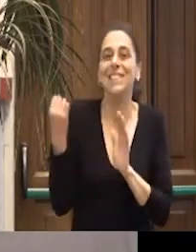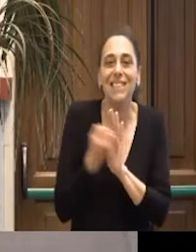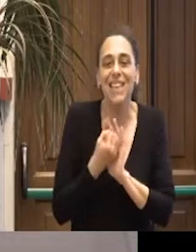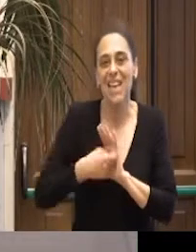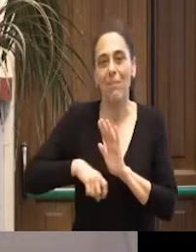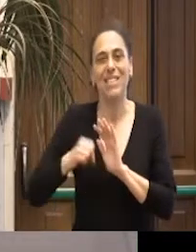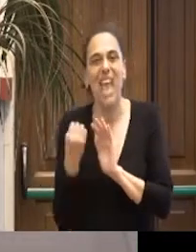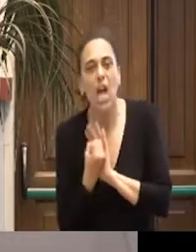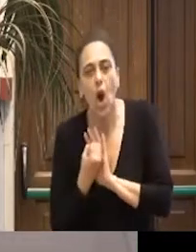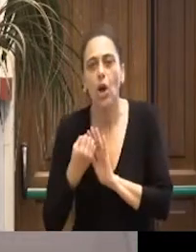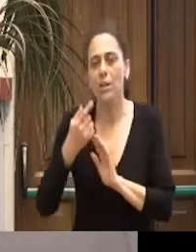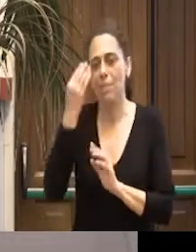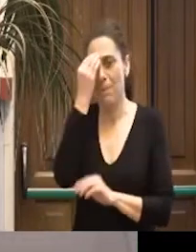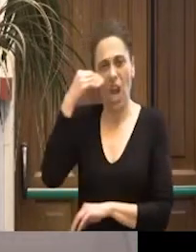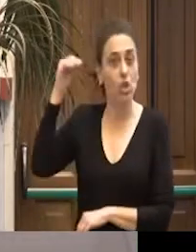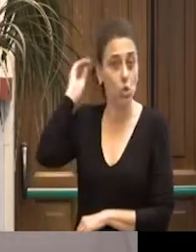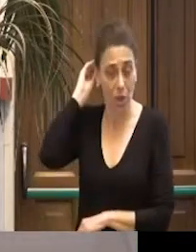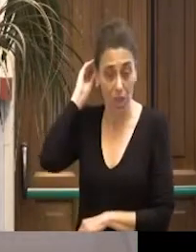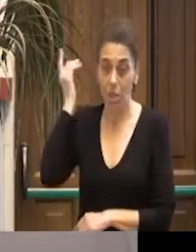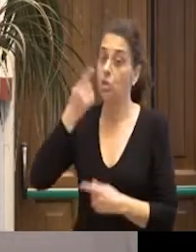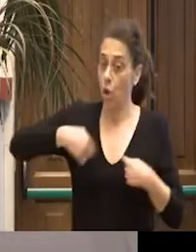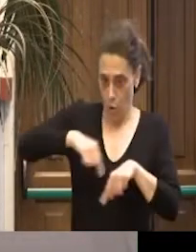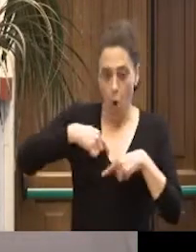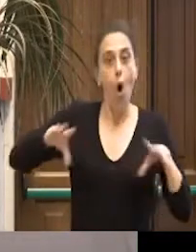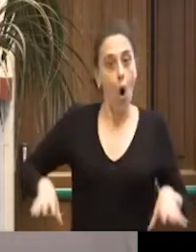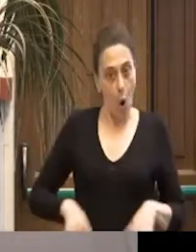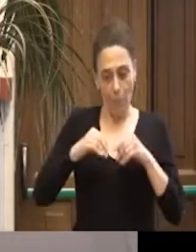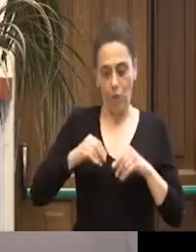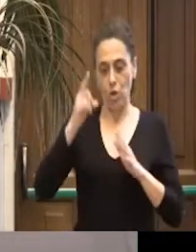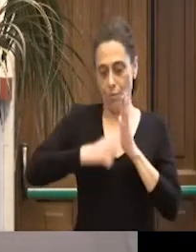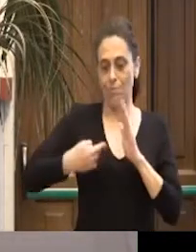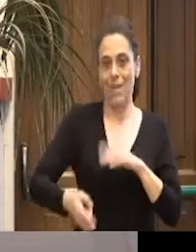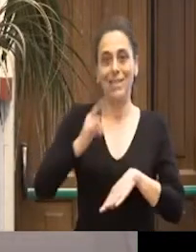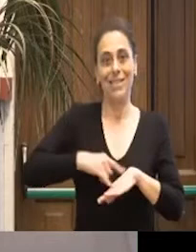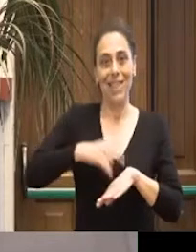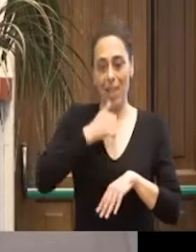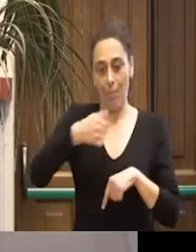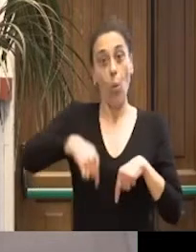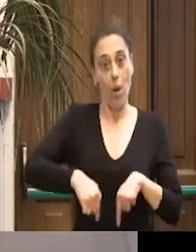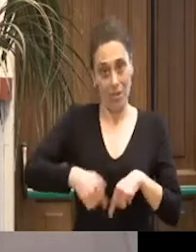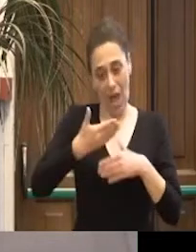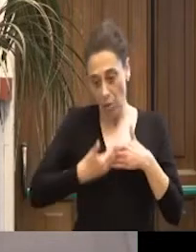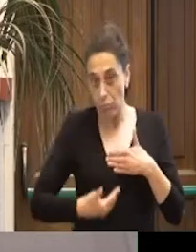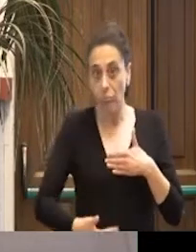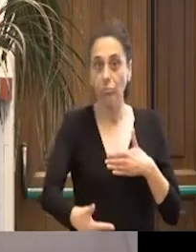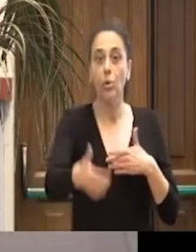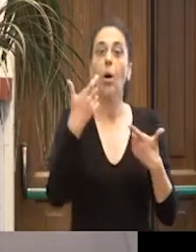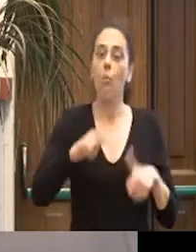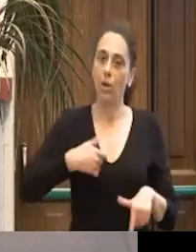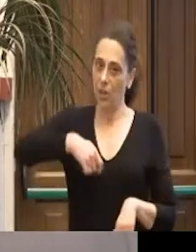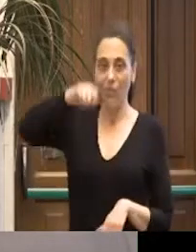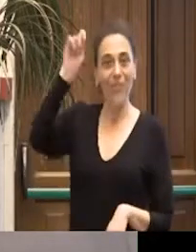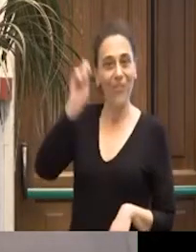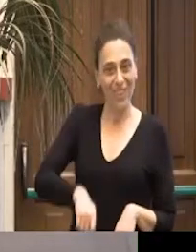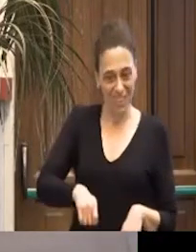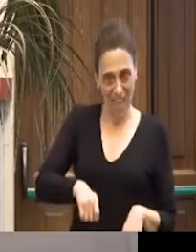stereotipi, dei pregiudizi, questa è una cosa che noi cominceremo a fare da settembre di quest'anno, perché partiamo con